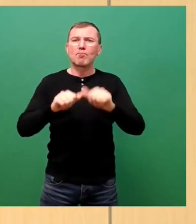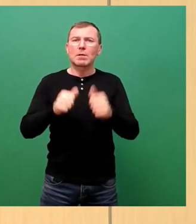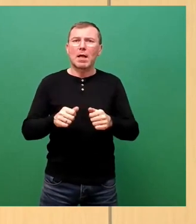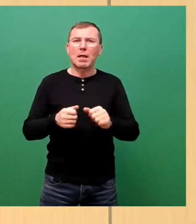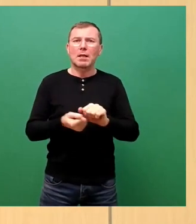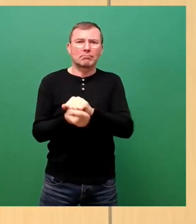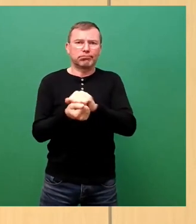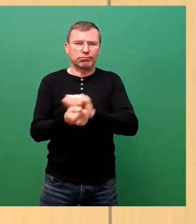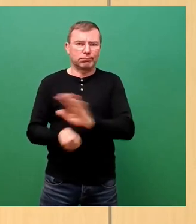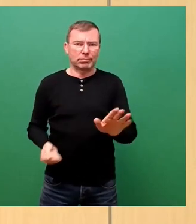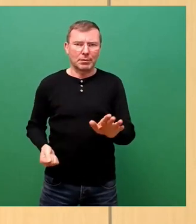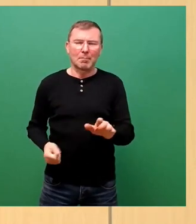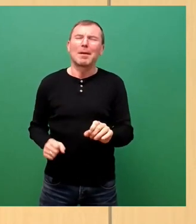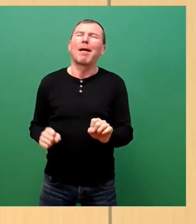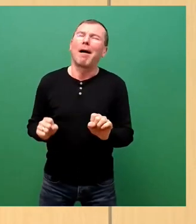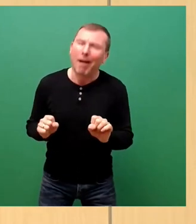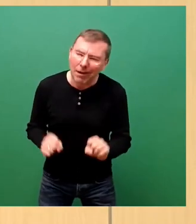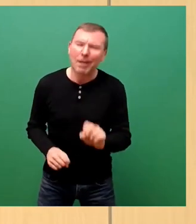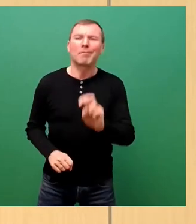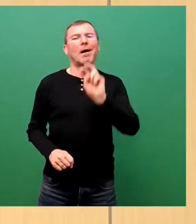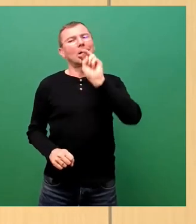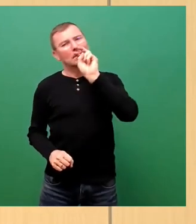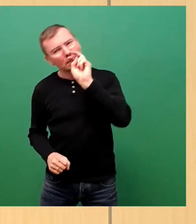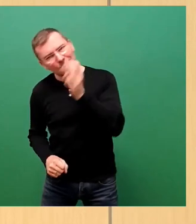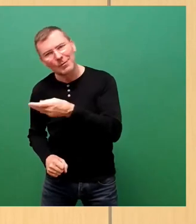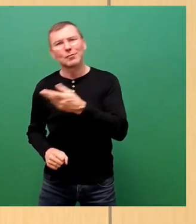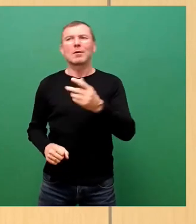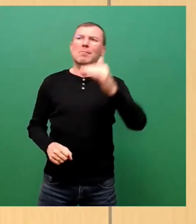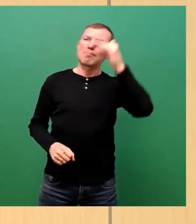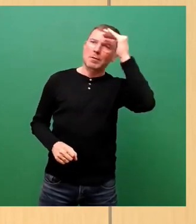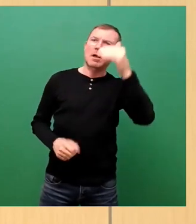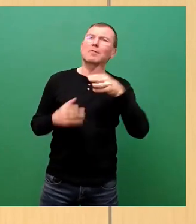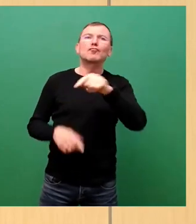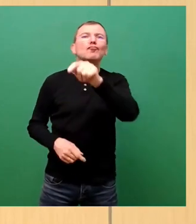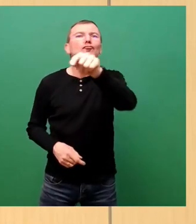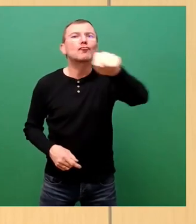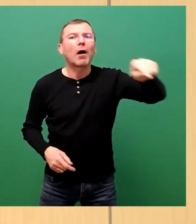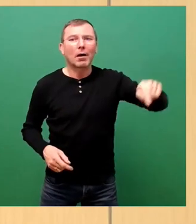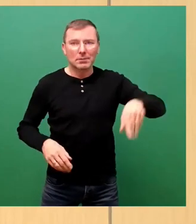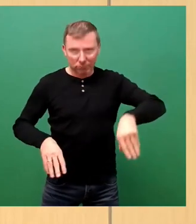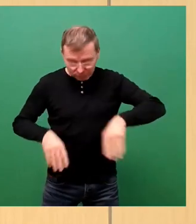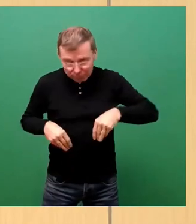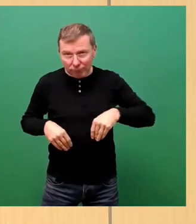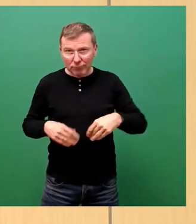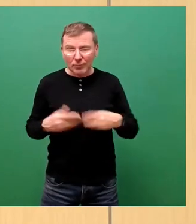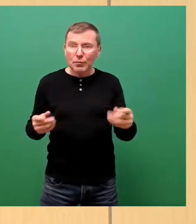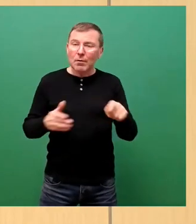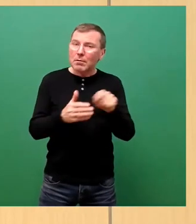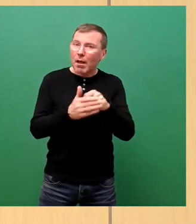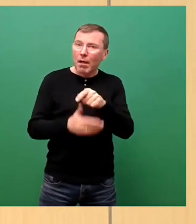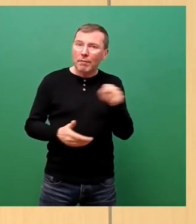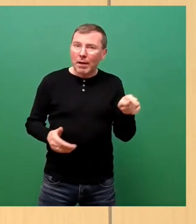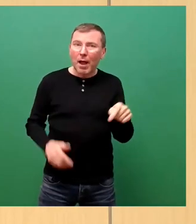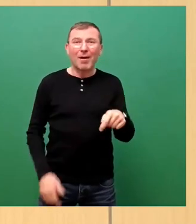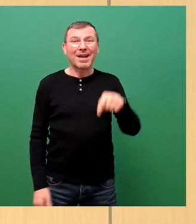okay, das kann man probieren, das kann man machen, mal gucken, wie das auf der Straße ankommt. So, jetzt haben wir aber, jetzt